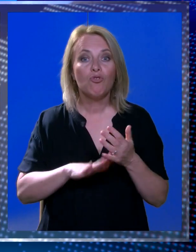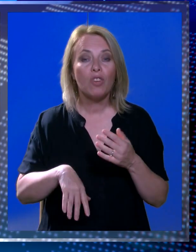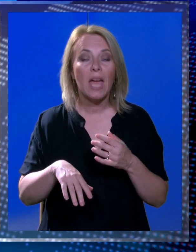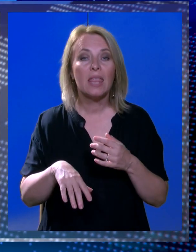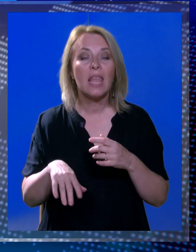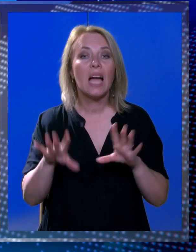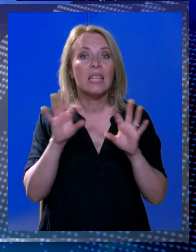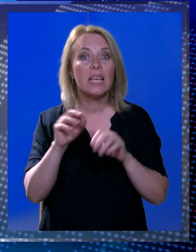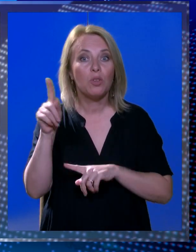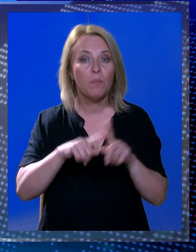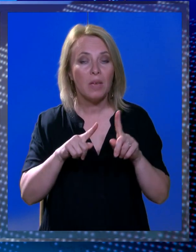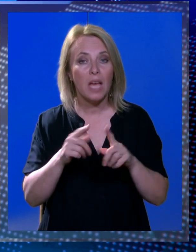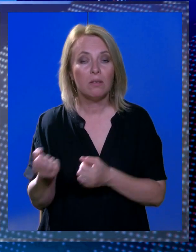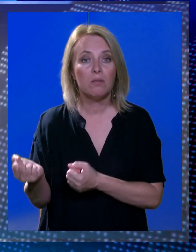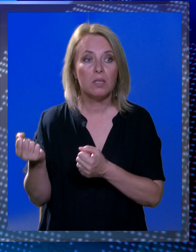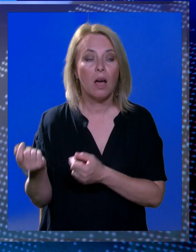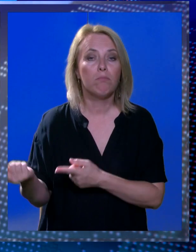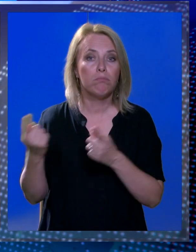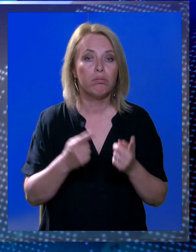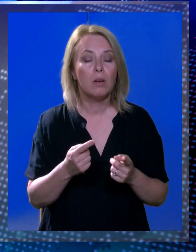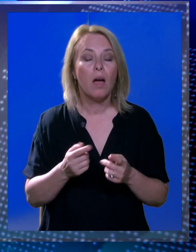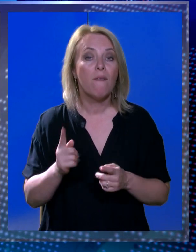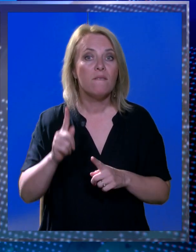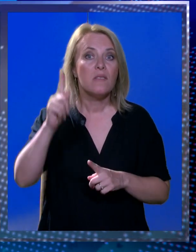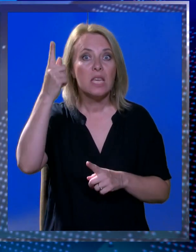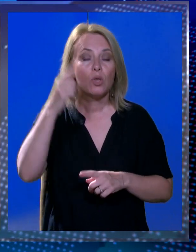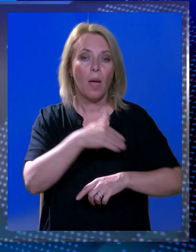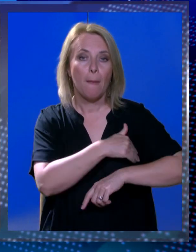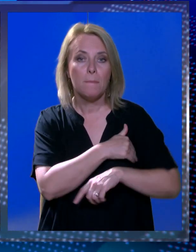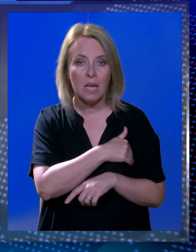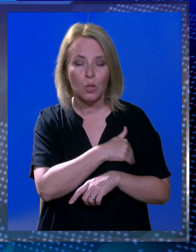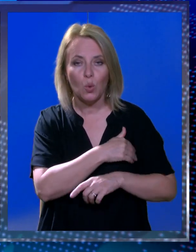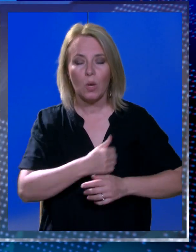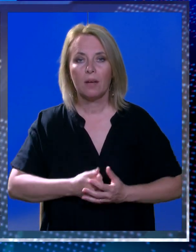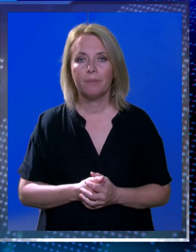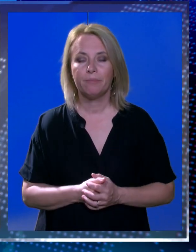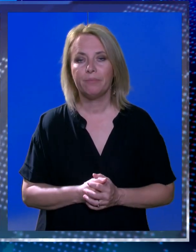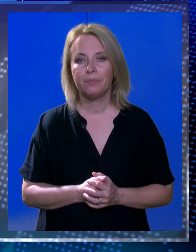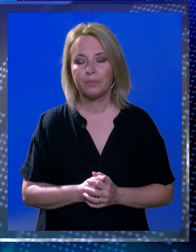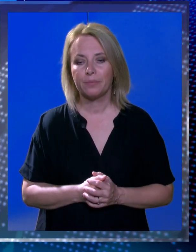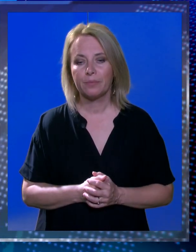Početak listopada donio namjene tipično visoke temperature. Hoće li se bablje ljeto nastaviti?